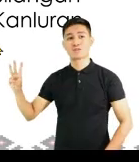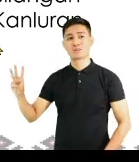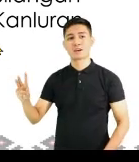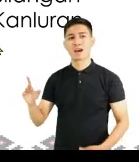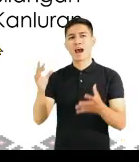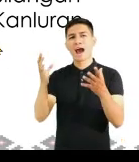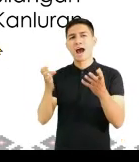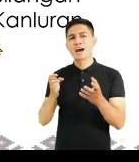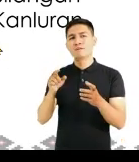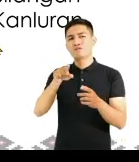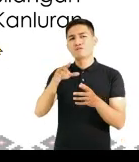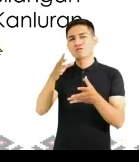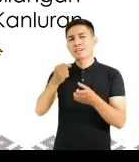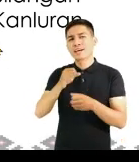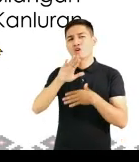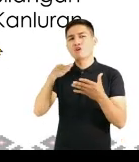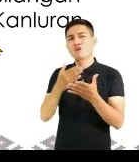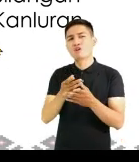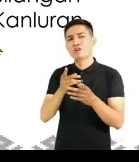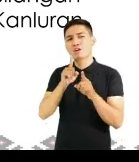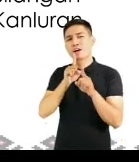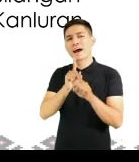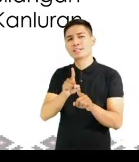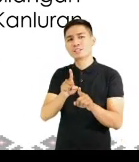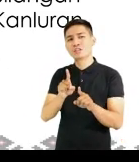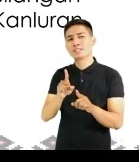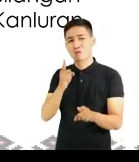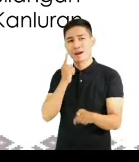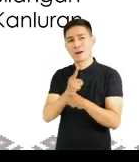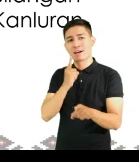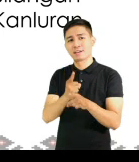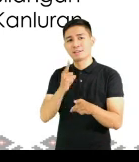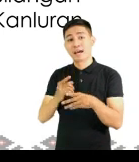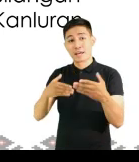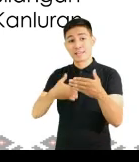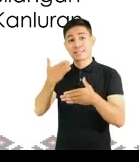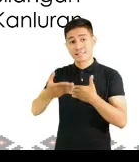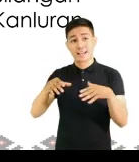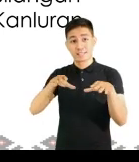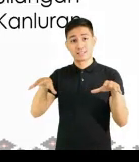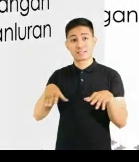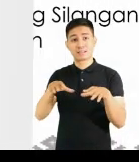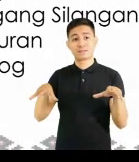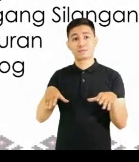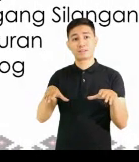nakuha mo ang mga tamang kasagutang ito. Ngayon ay lumipat tayo sa susunod.